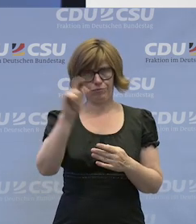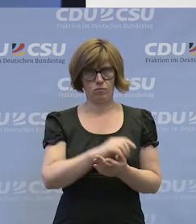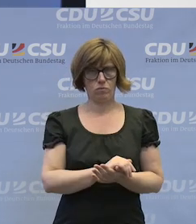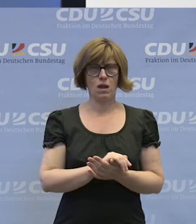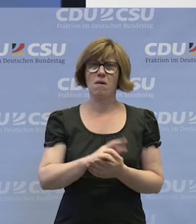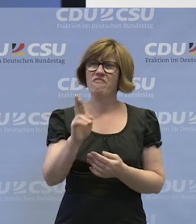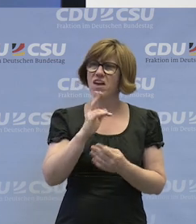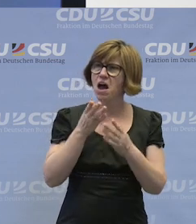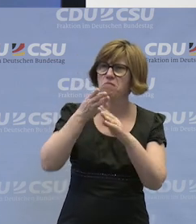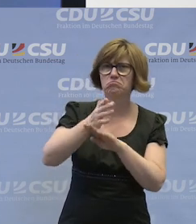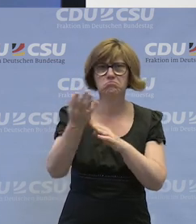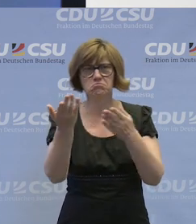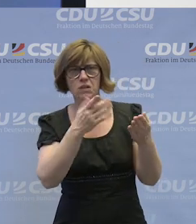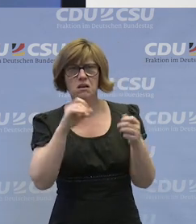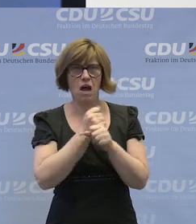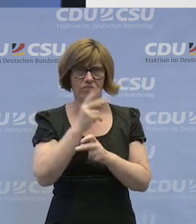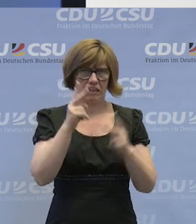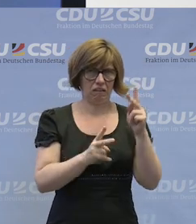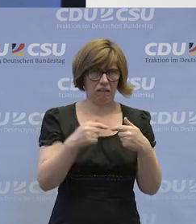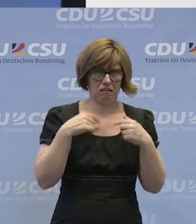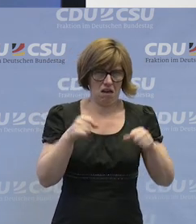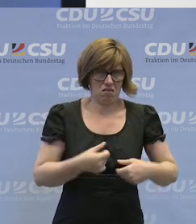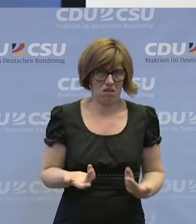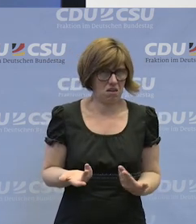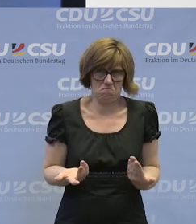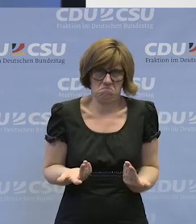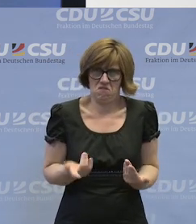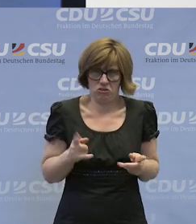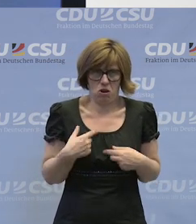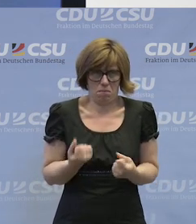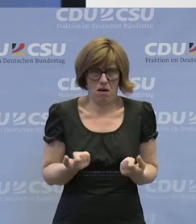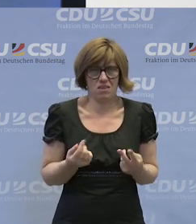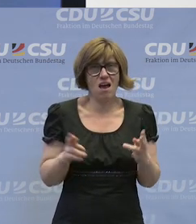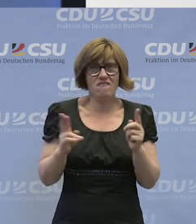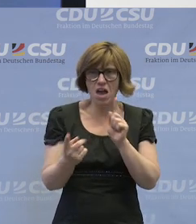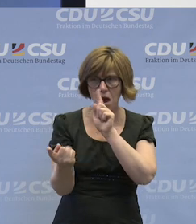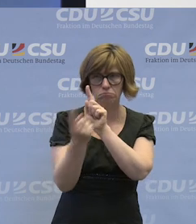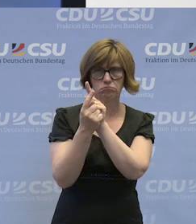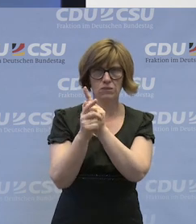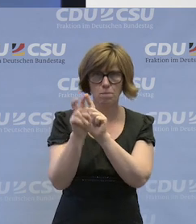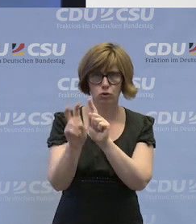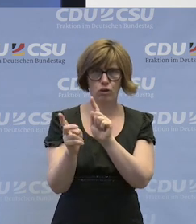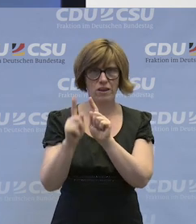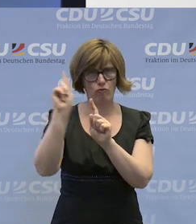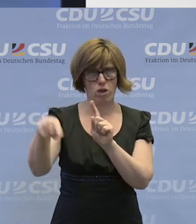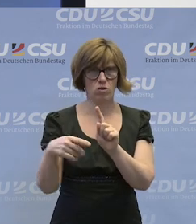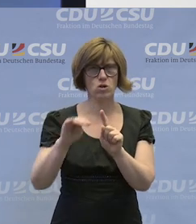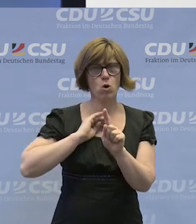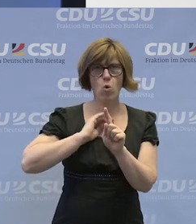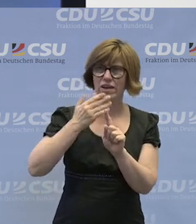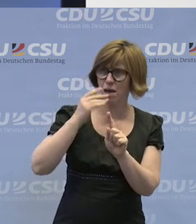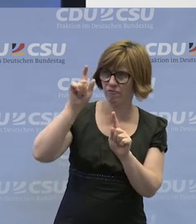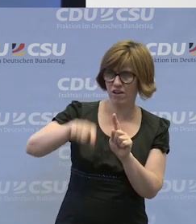An wen kann ich mich wenden? Ich kann ja nicht vor Gericht gehen oder so, sondern an wen würden Sie sich dann wenden oder was würden Sie Ihren Kollegen